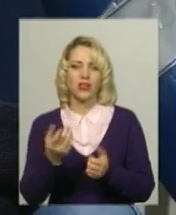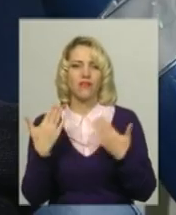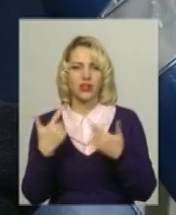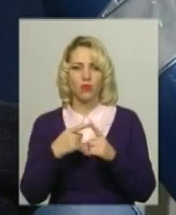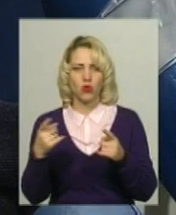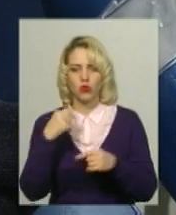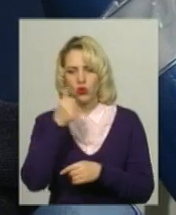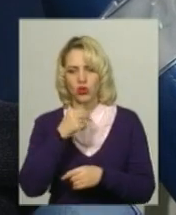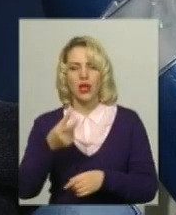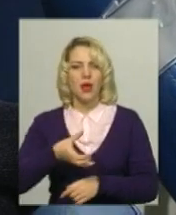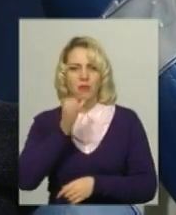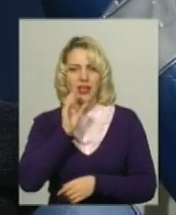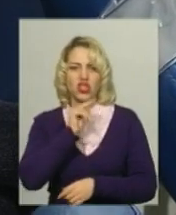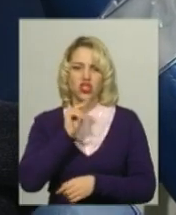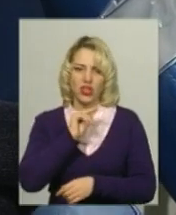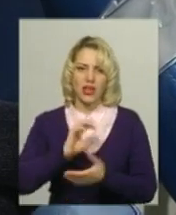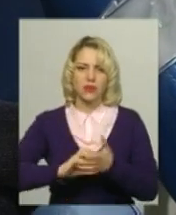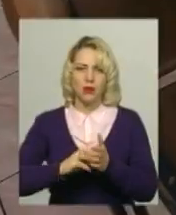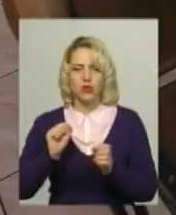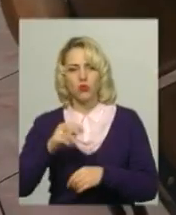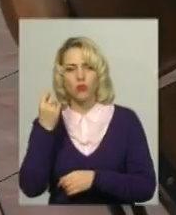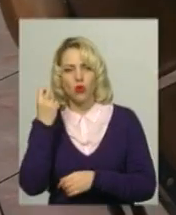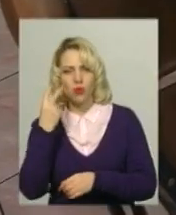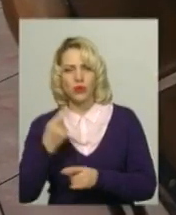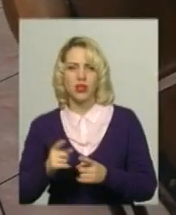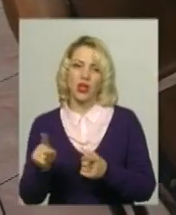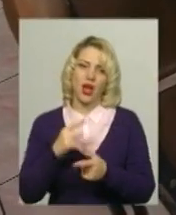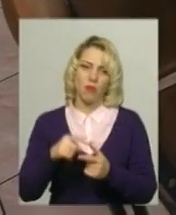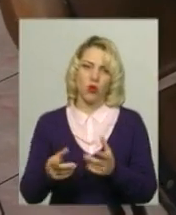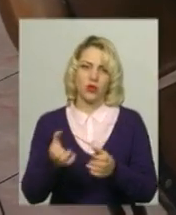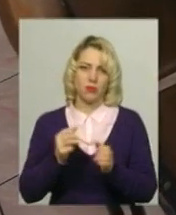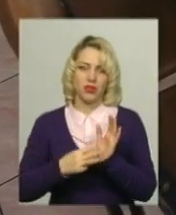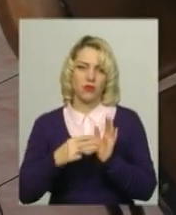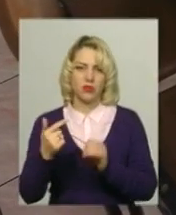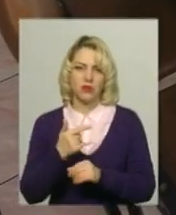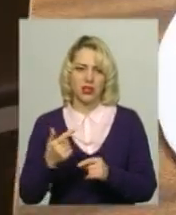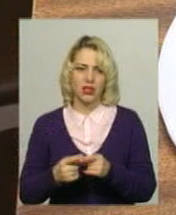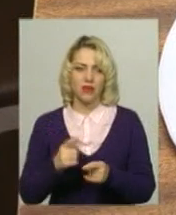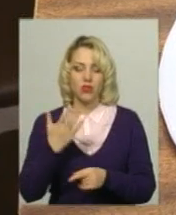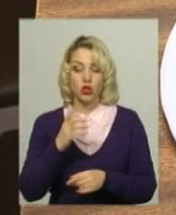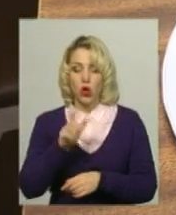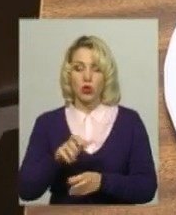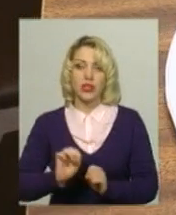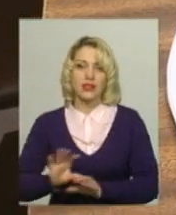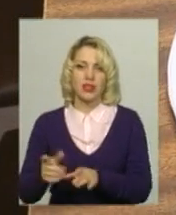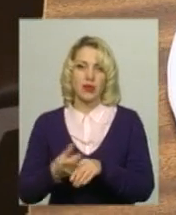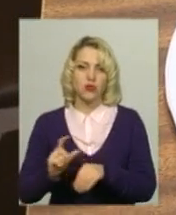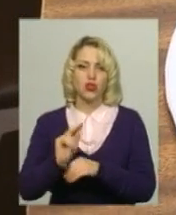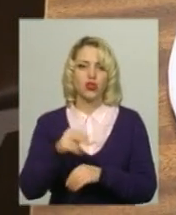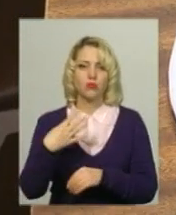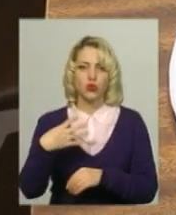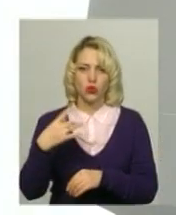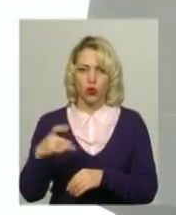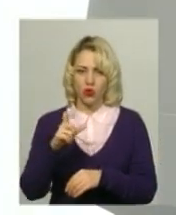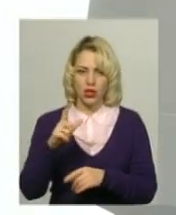'язково п'ять чай з печивом та може або пообідати, або отримати 80 гривень. Коли людина здає кров 40 разів, вона стає почесним донором і має пільги